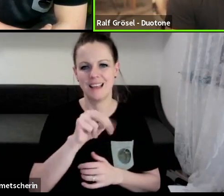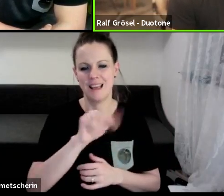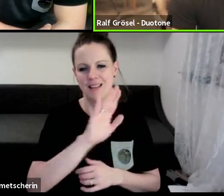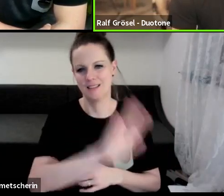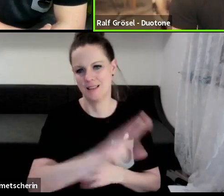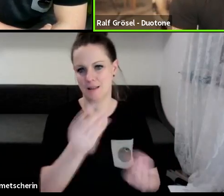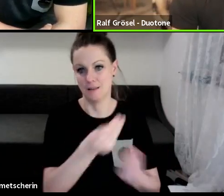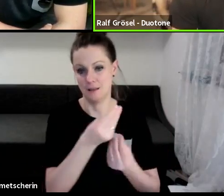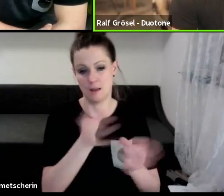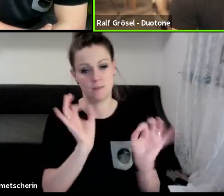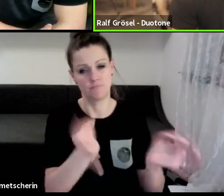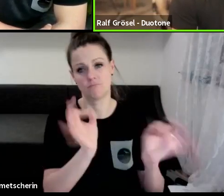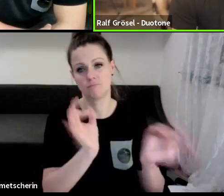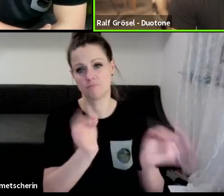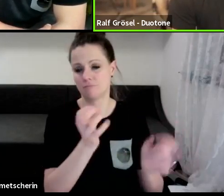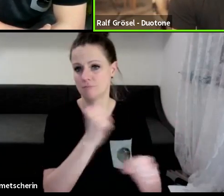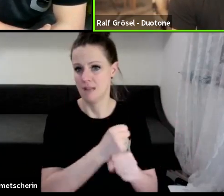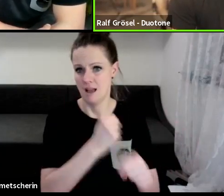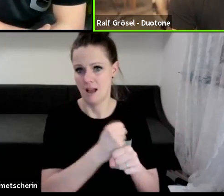macht das großartig.